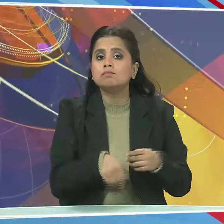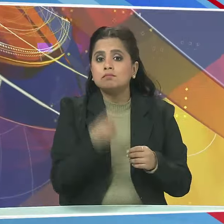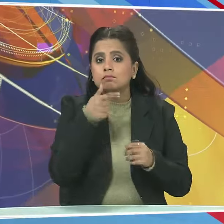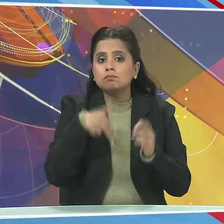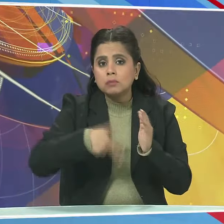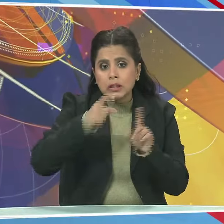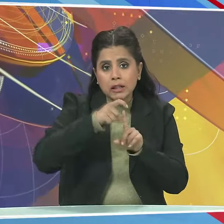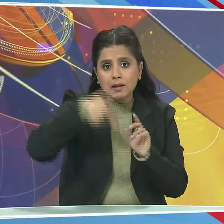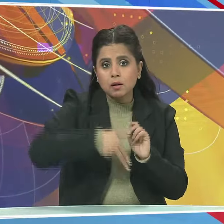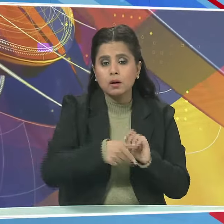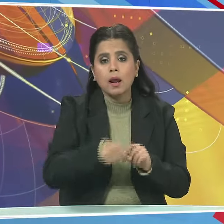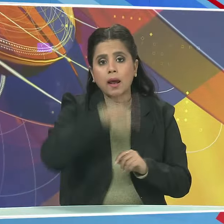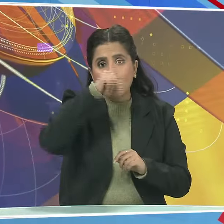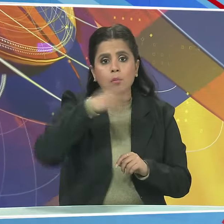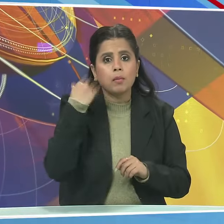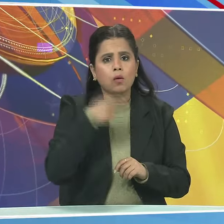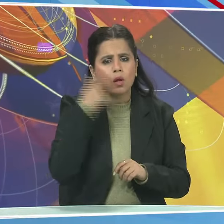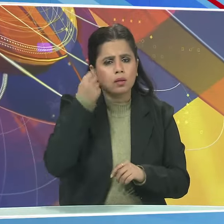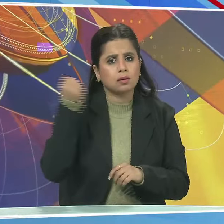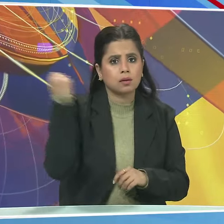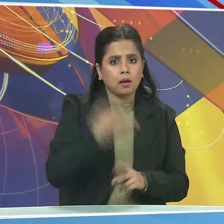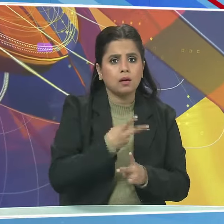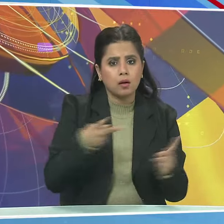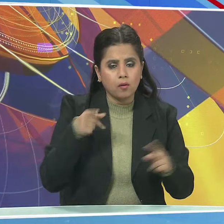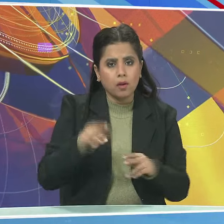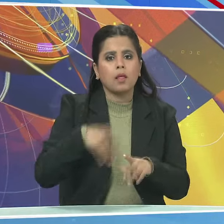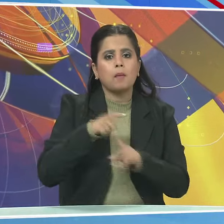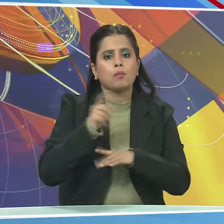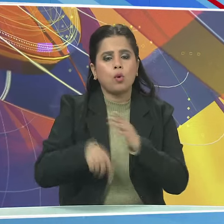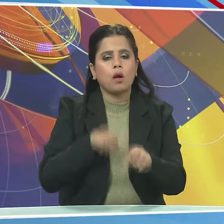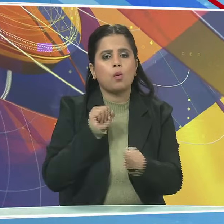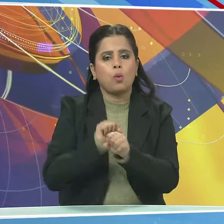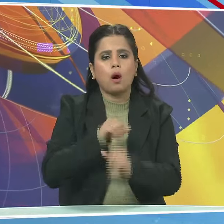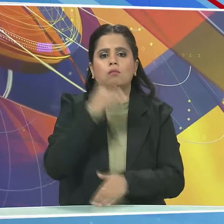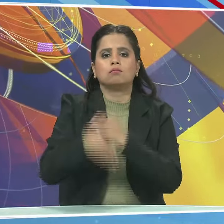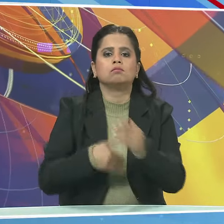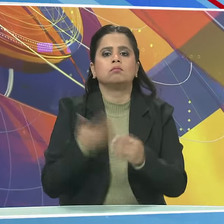भारत सरकार की अनुदान सहायता के तहट बनाई जा रही है